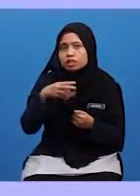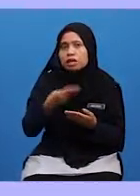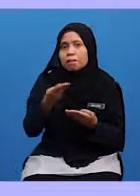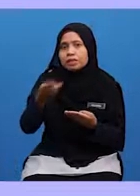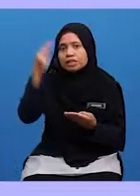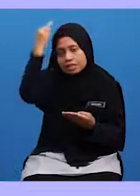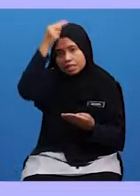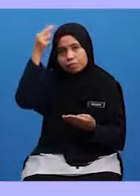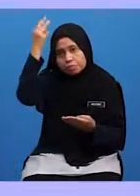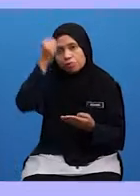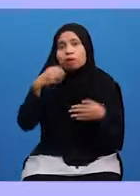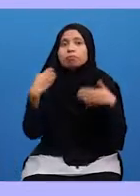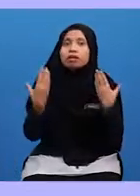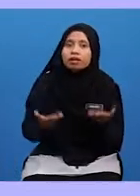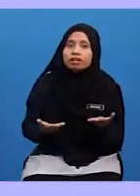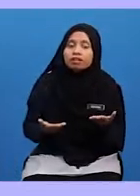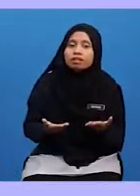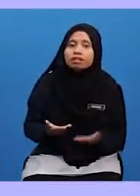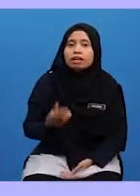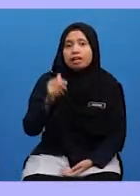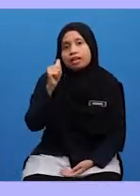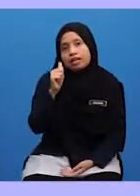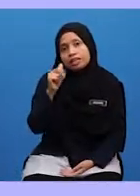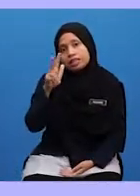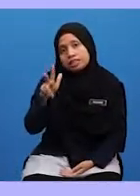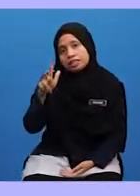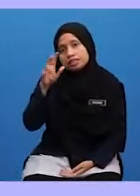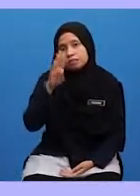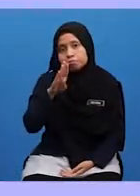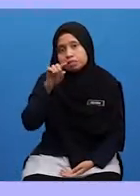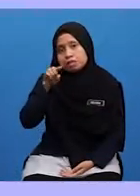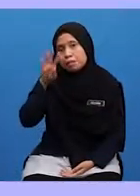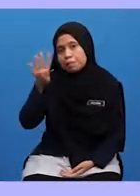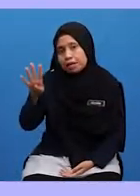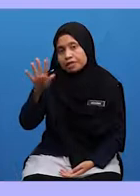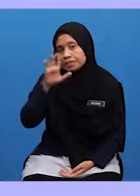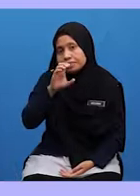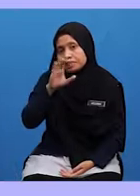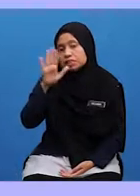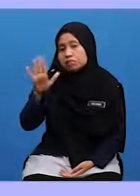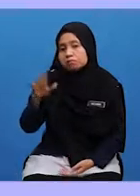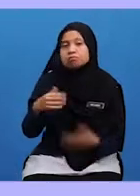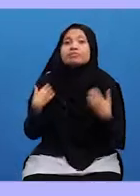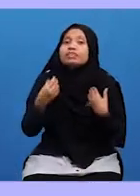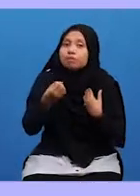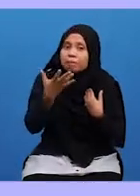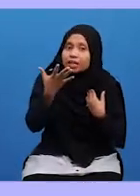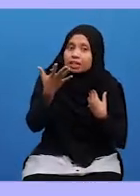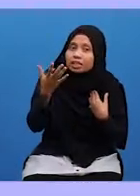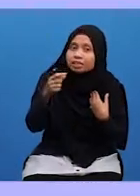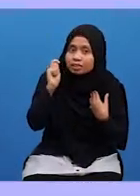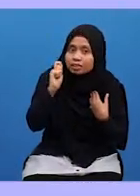Bagi Nabi Muhammad 3A B 4C 5